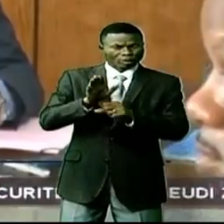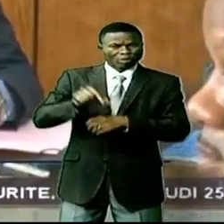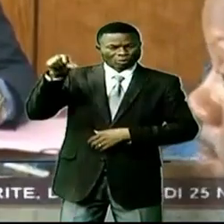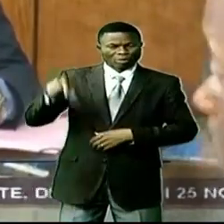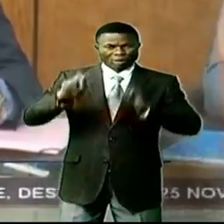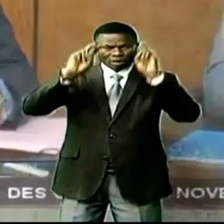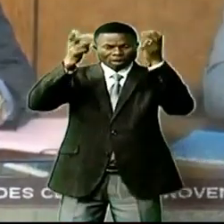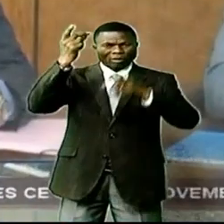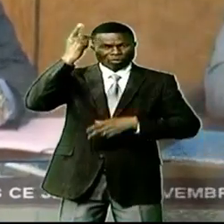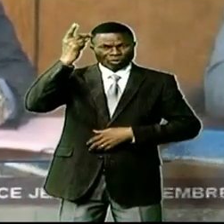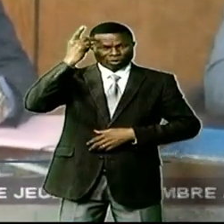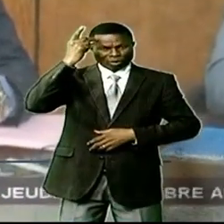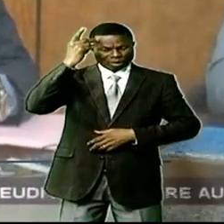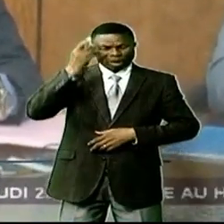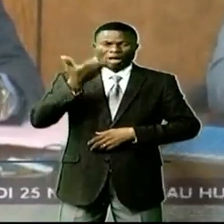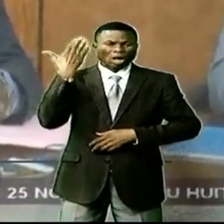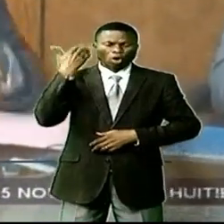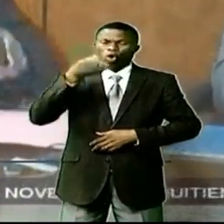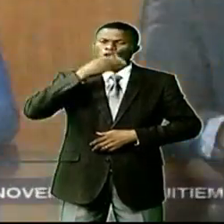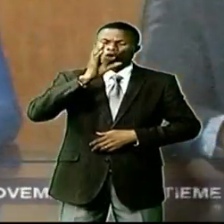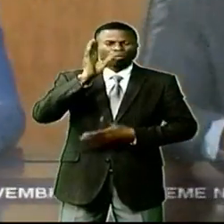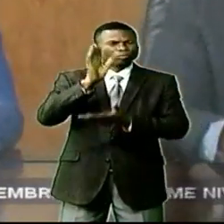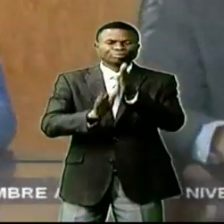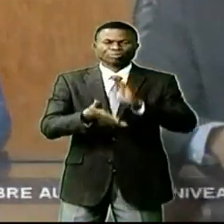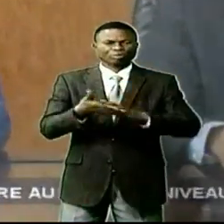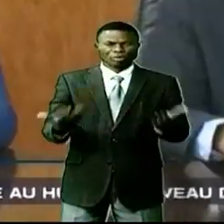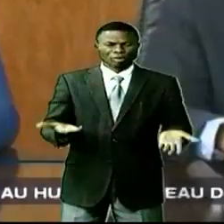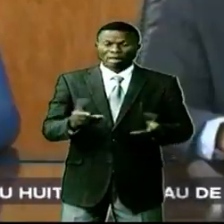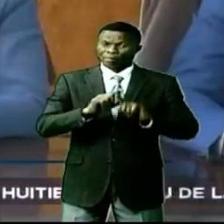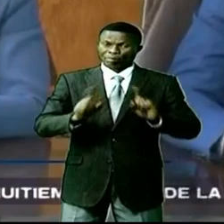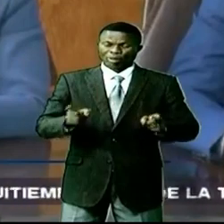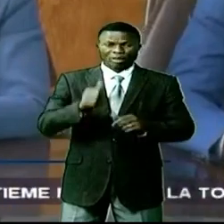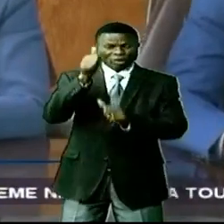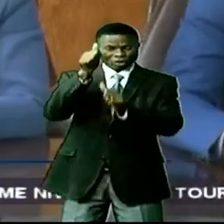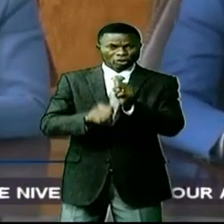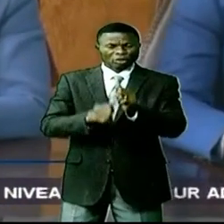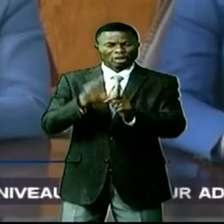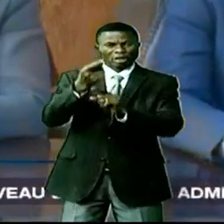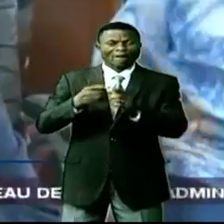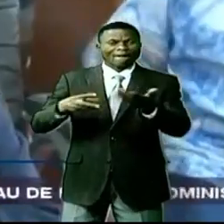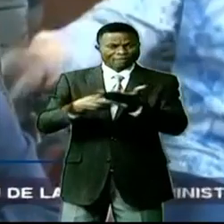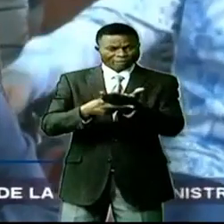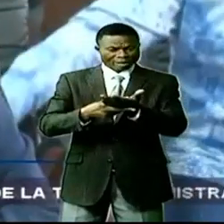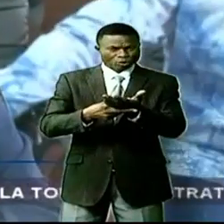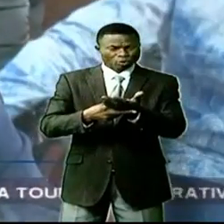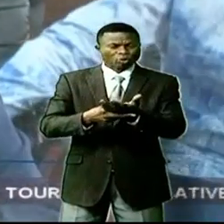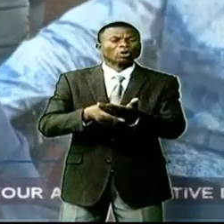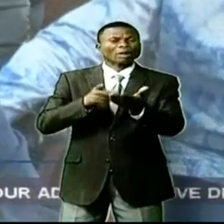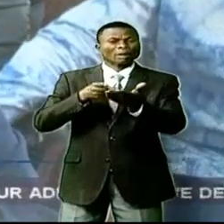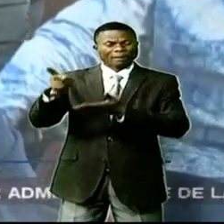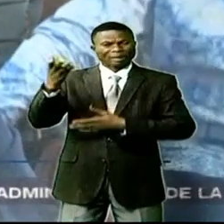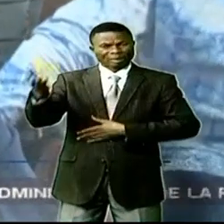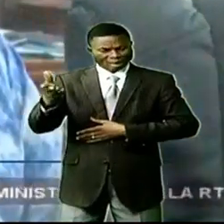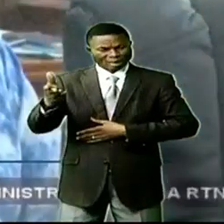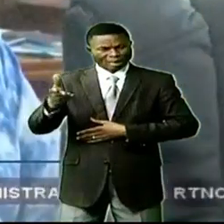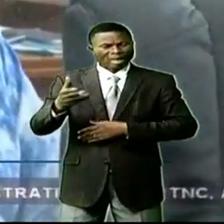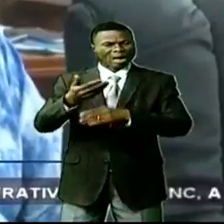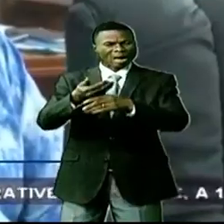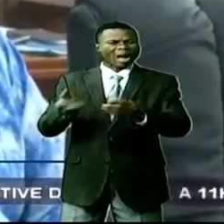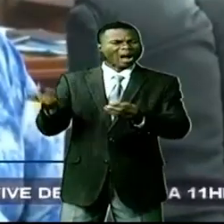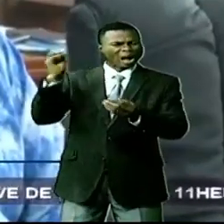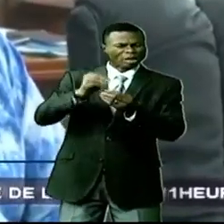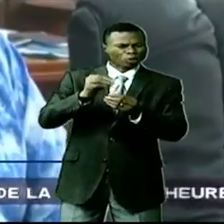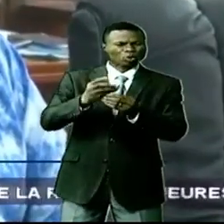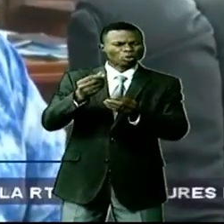-province Kinshasa sont privés de l'eau, la Régie des eaux. Et pourtant, chaque mois, les factures de cette entreprise connaissent une augmentation,